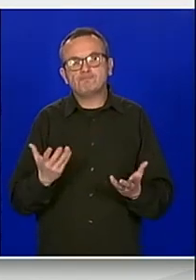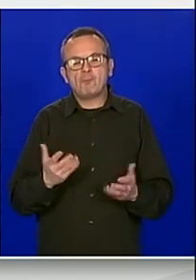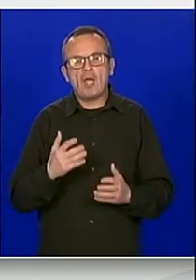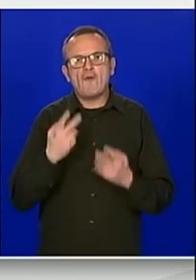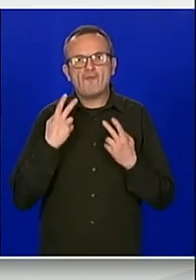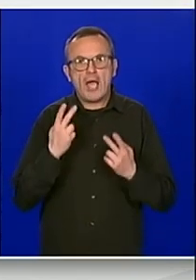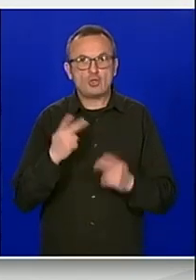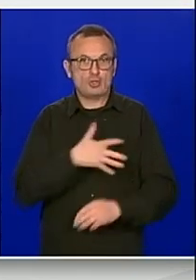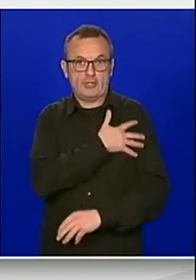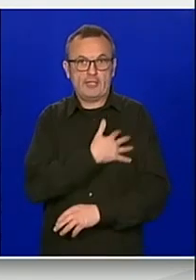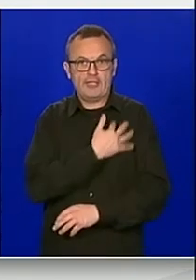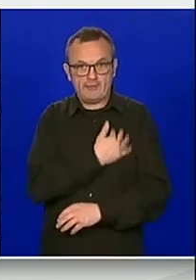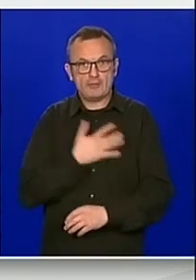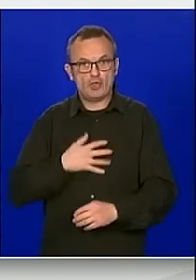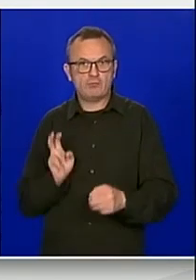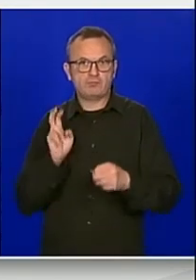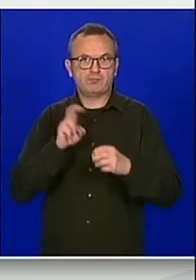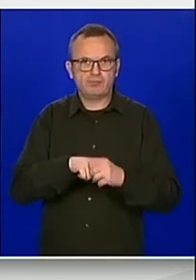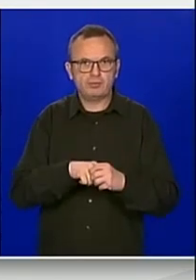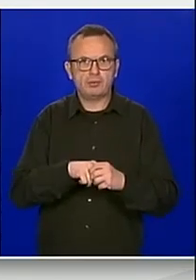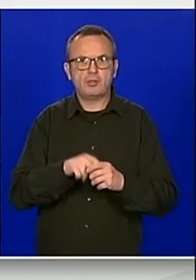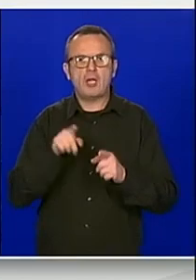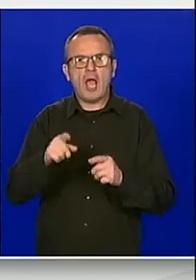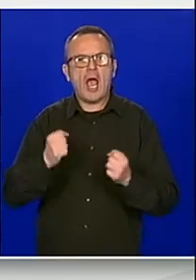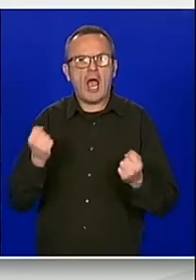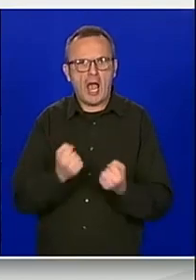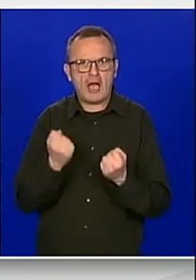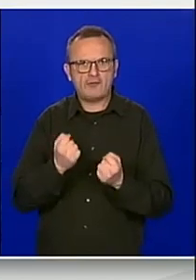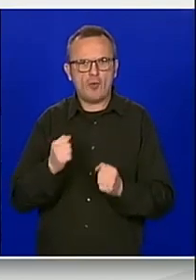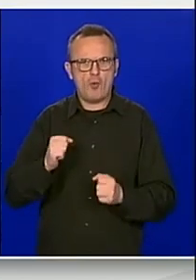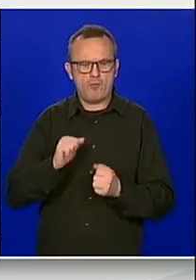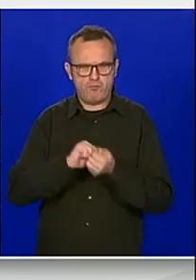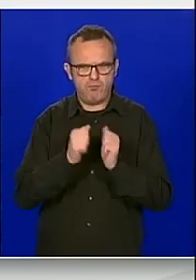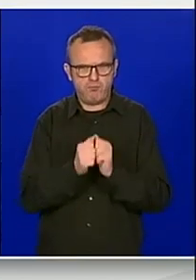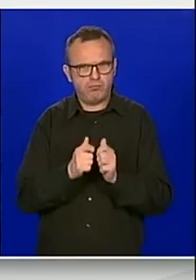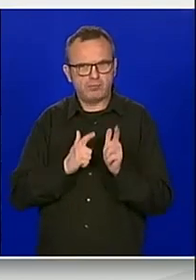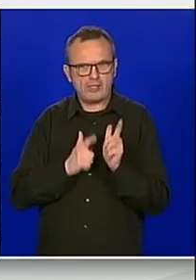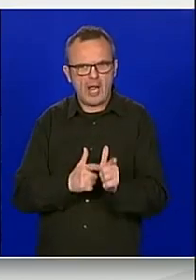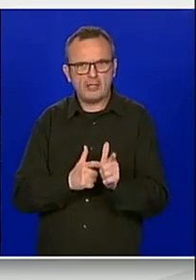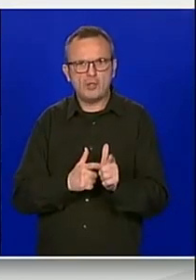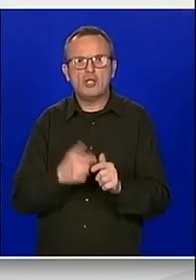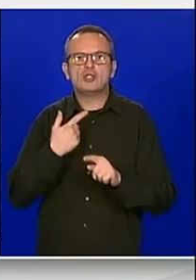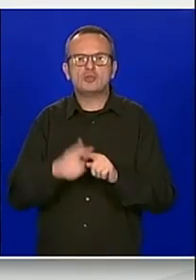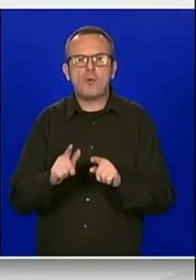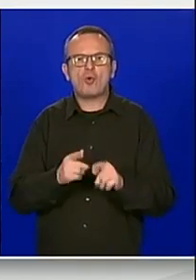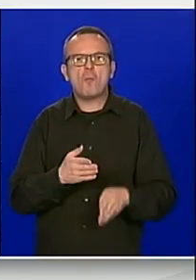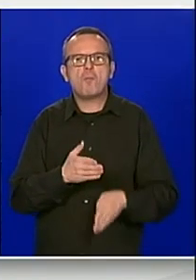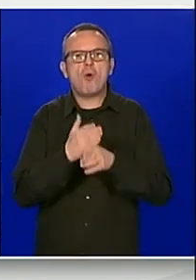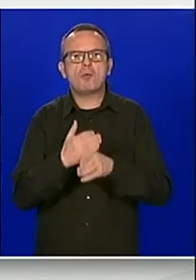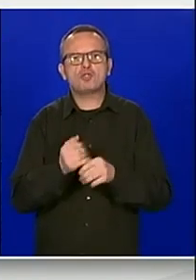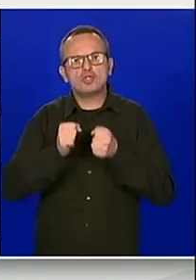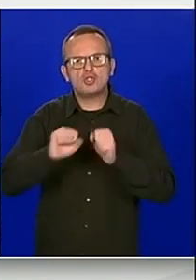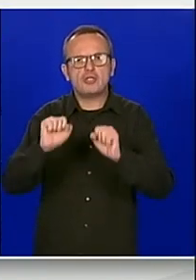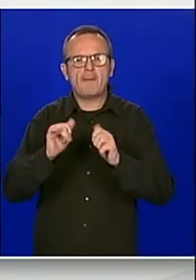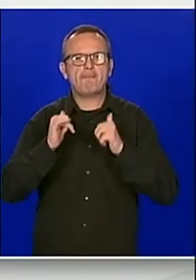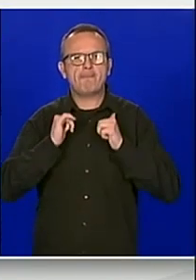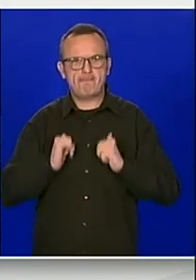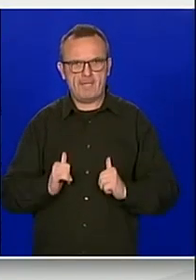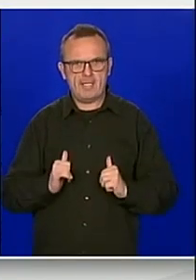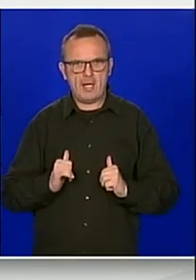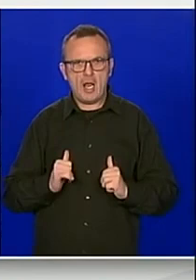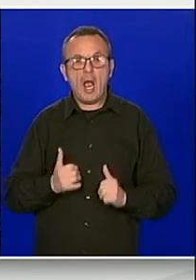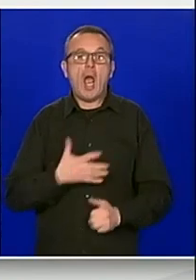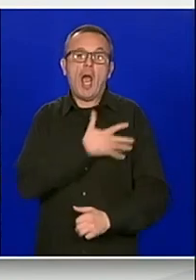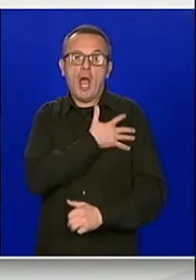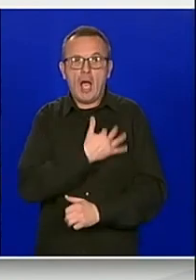potrebe na području misija, operacija, aktivnosti radi doprinosa međunarnoj sigurnosti i ulozi odgovorne članice Europske unije,